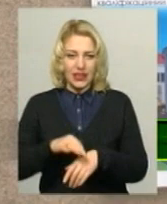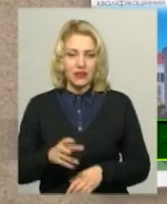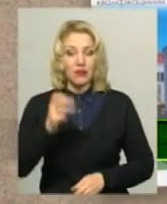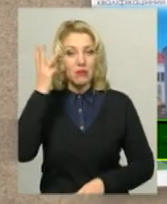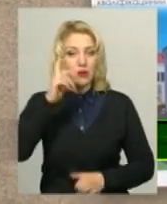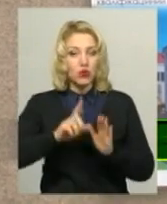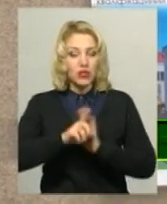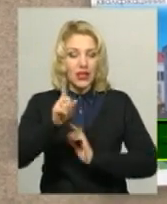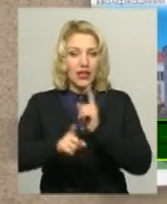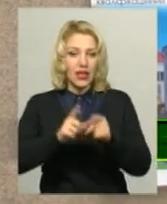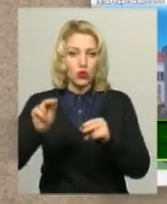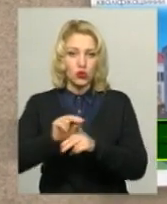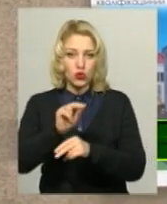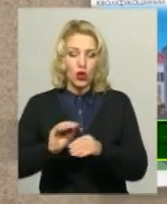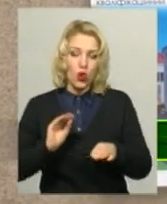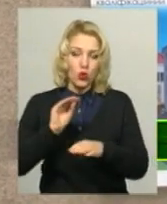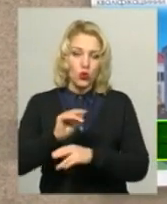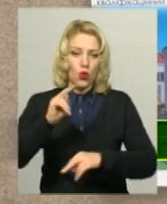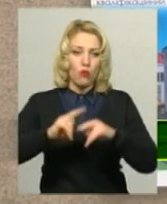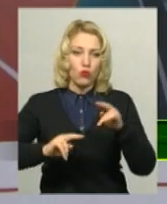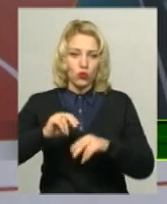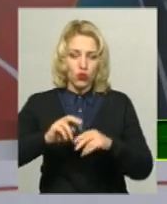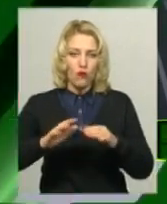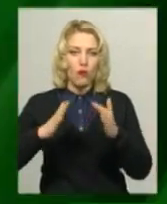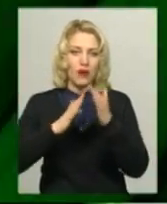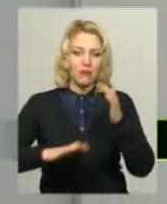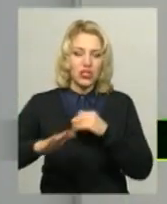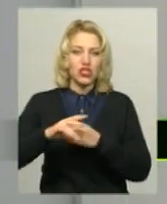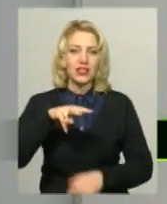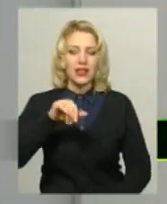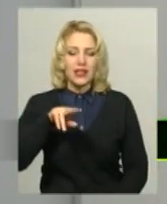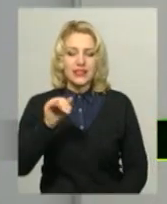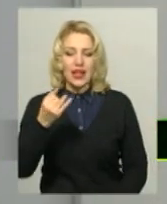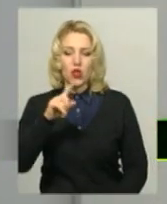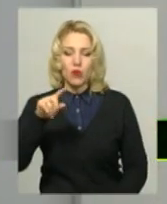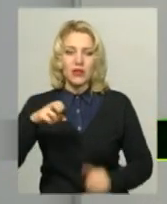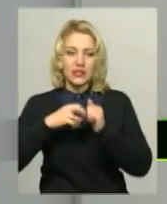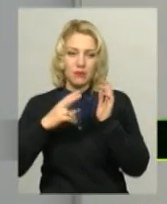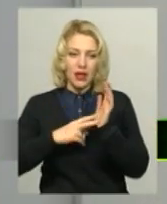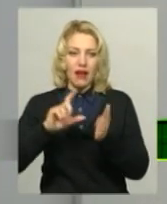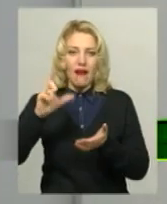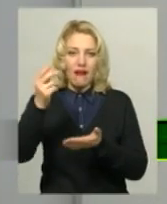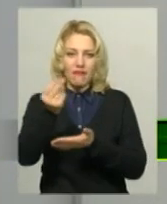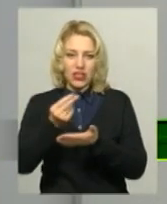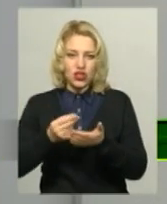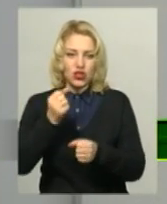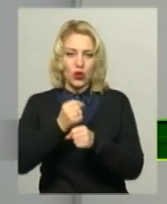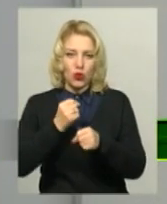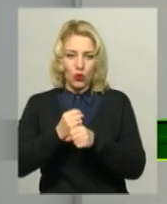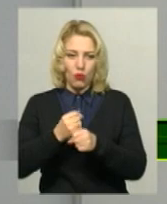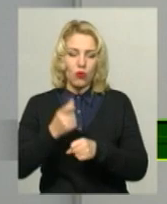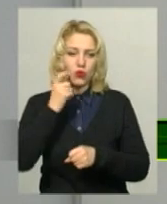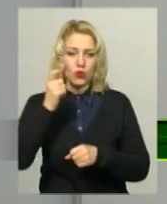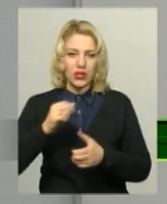розпочали реконструкцію з добудовою приміщень ліцеї номер 17. Графічні роботи українських монументалістів представили